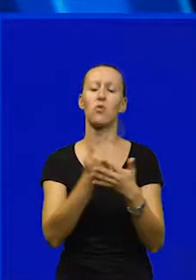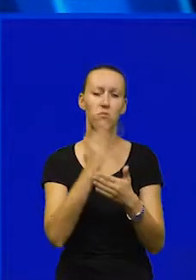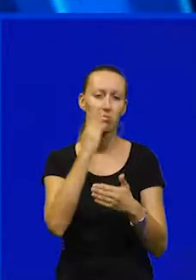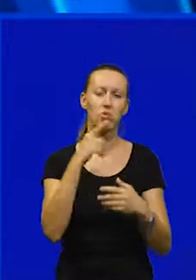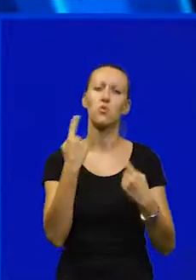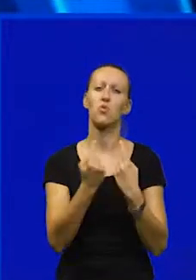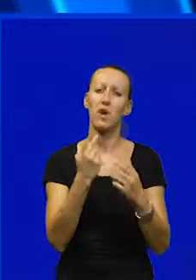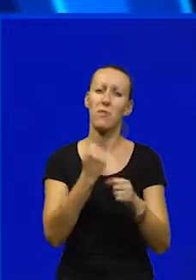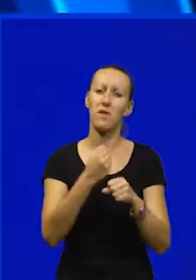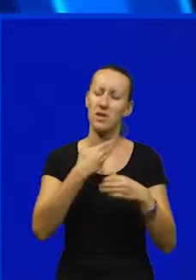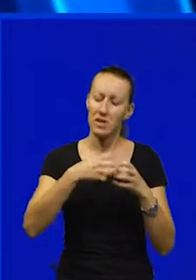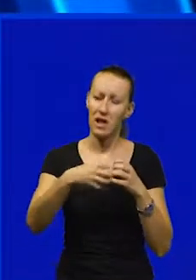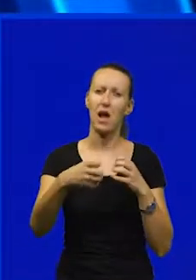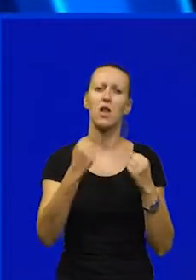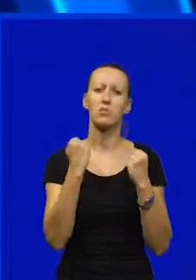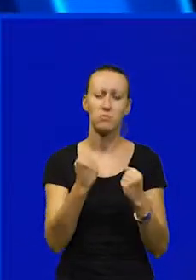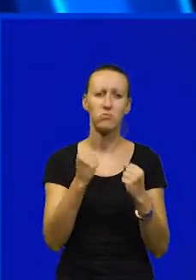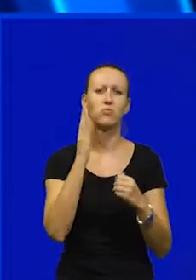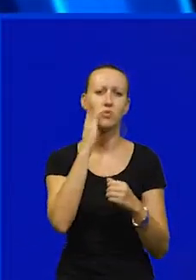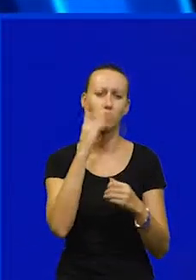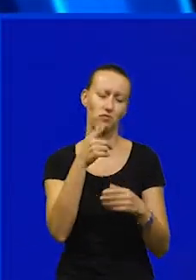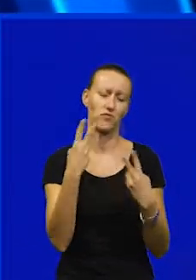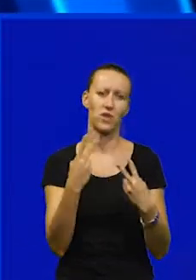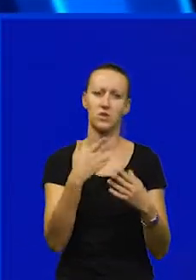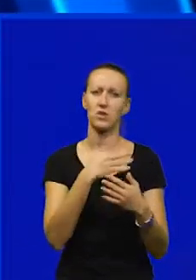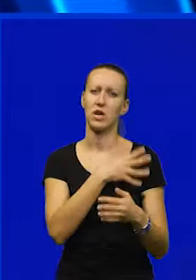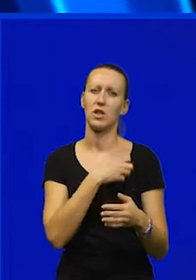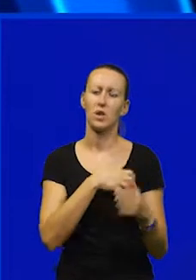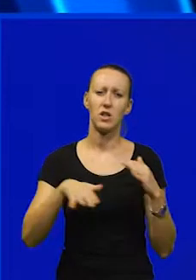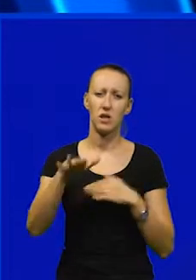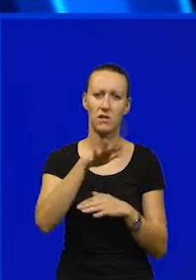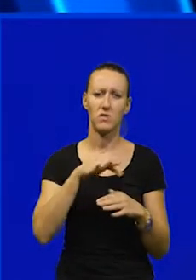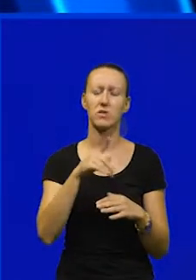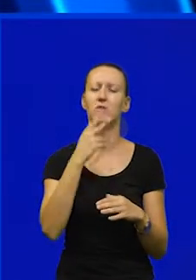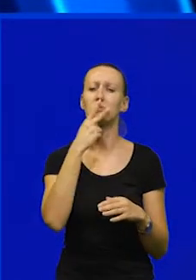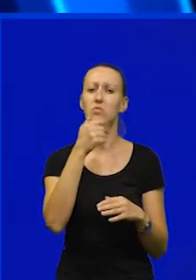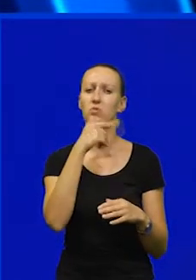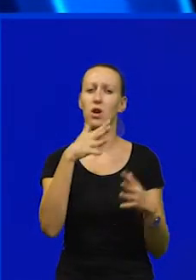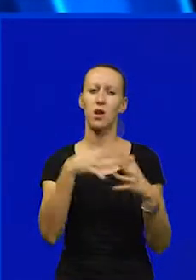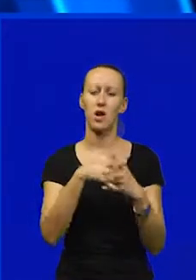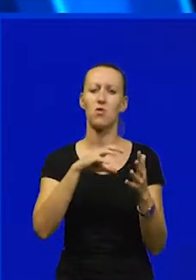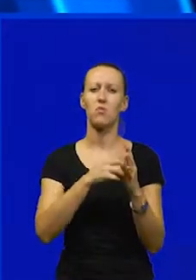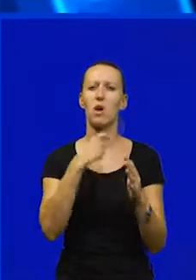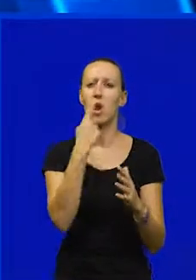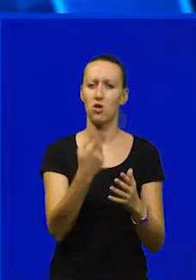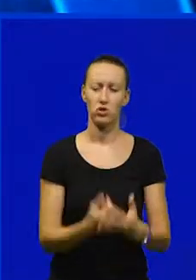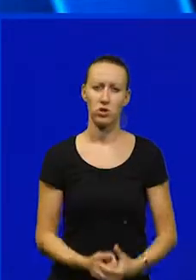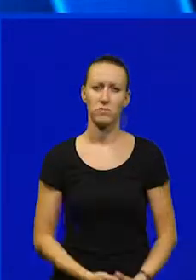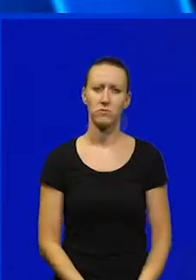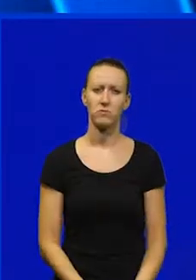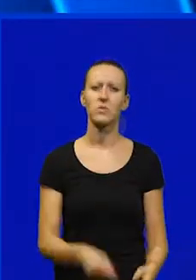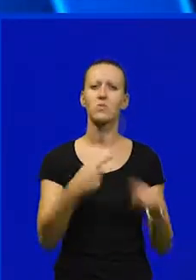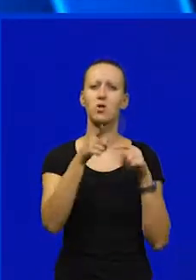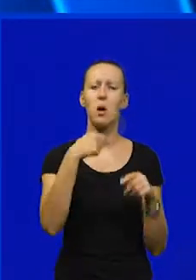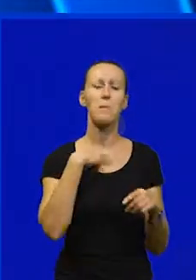za održivu brodogradnju kao stratešku djelatnost. Evo izjava čelnih ljudi grada i županije. Zato